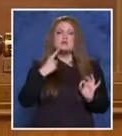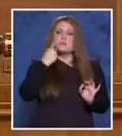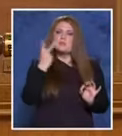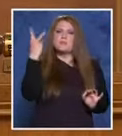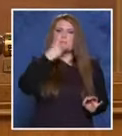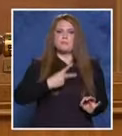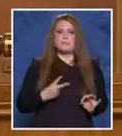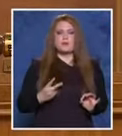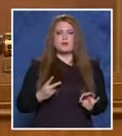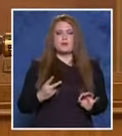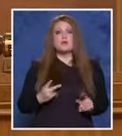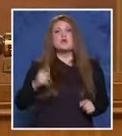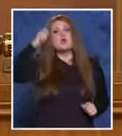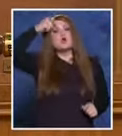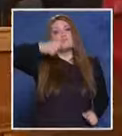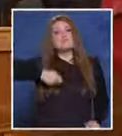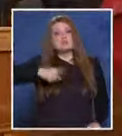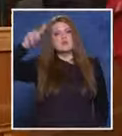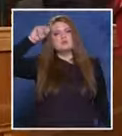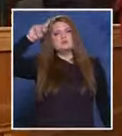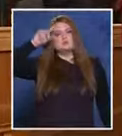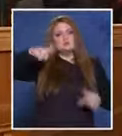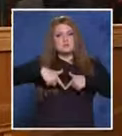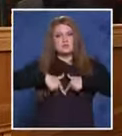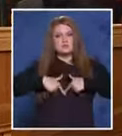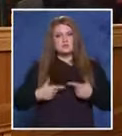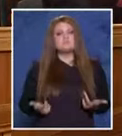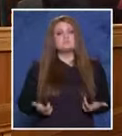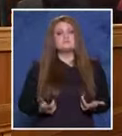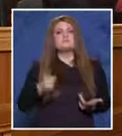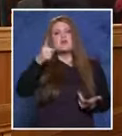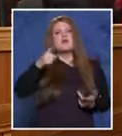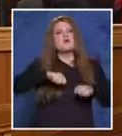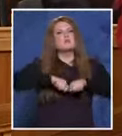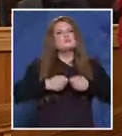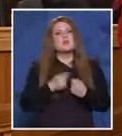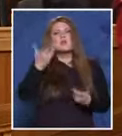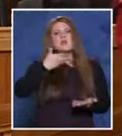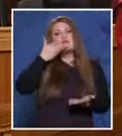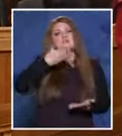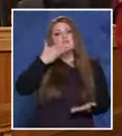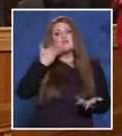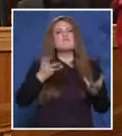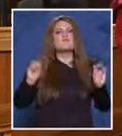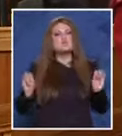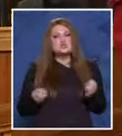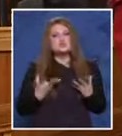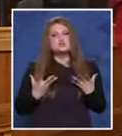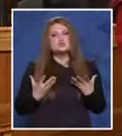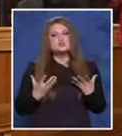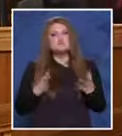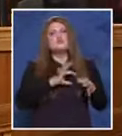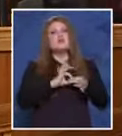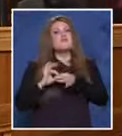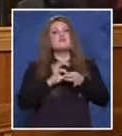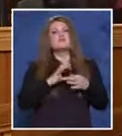прокуратурата, въпроси. Разбира се, уважаема госпожо Седая, кратки въпроси. Пострадалият, разкажете пред съда какво се случи във